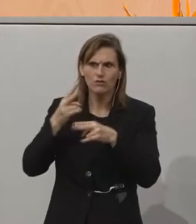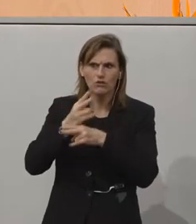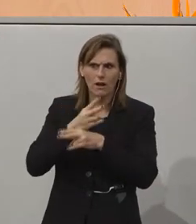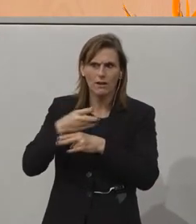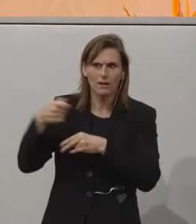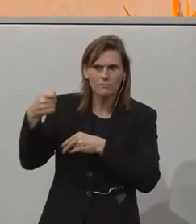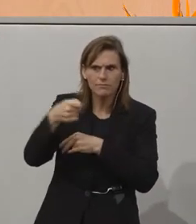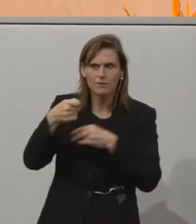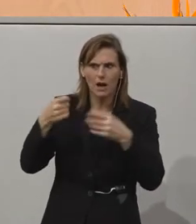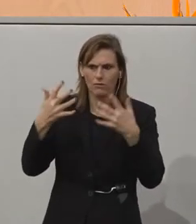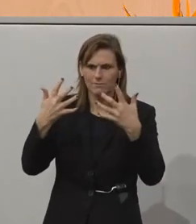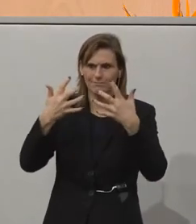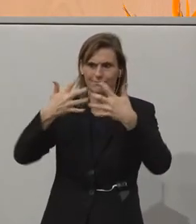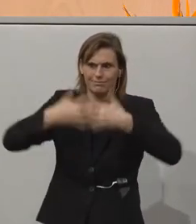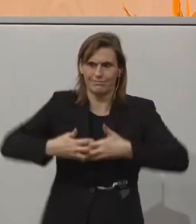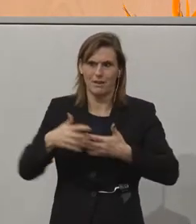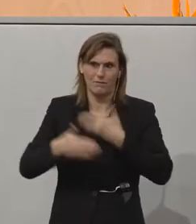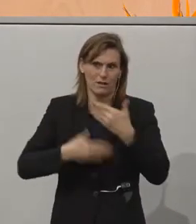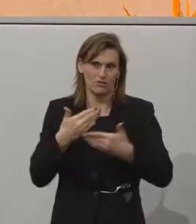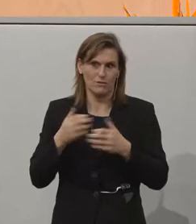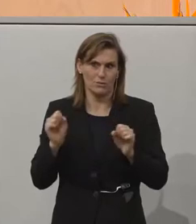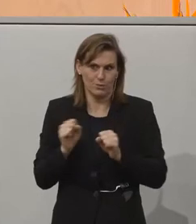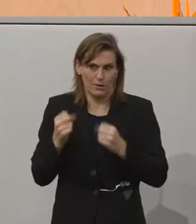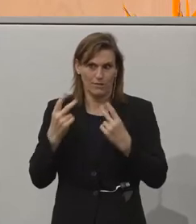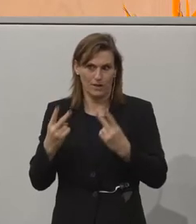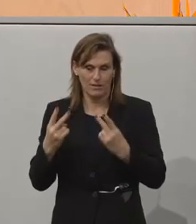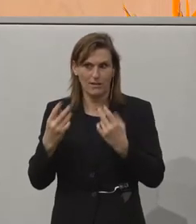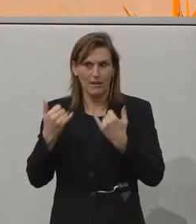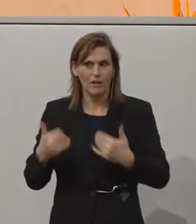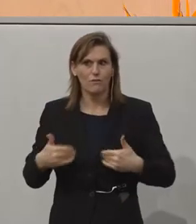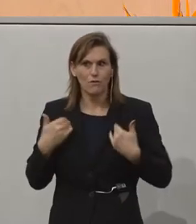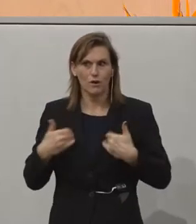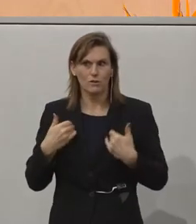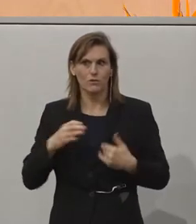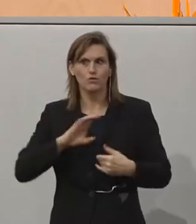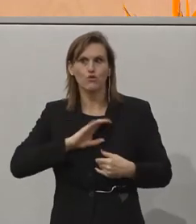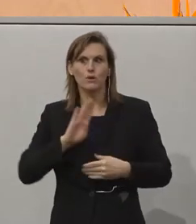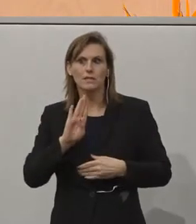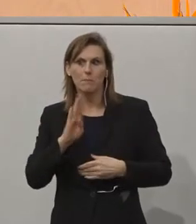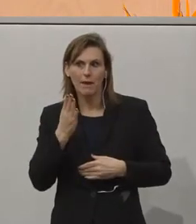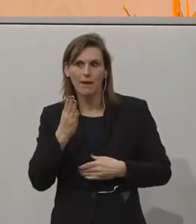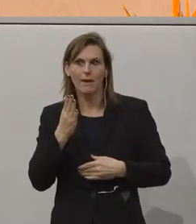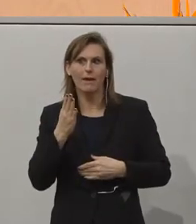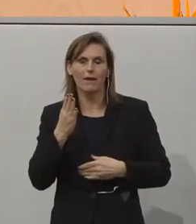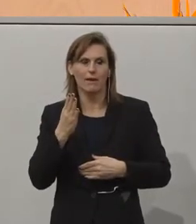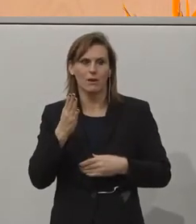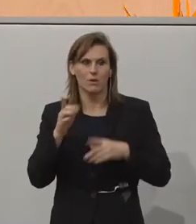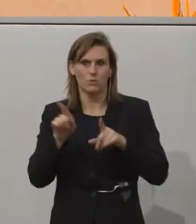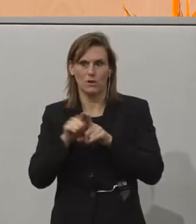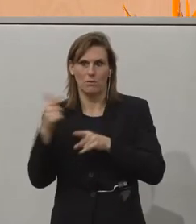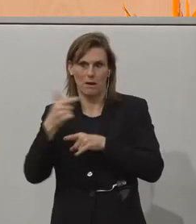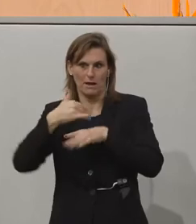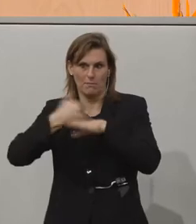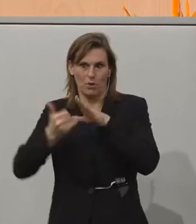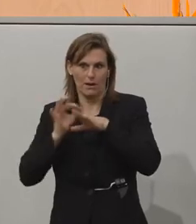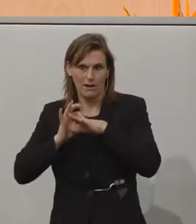mit der Wirtschaft enorm wichtig ist. Jetzt freuen wir uns also auf Michael Longino von der Chance B und Erika Reisenegger, die Projektleitung